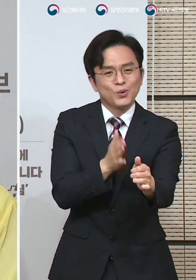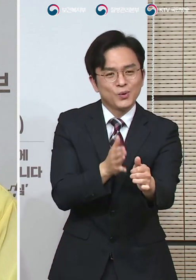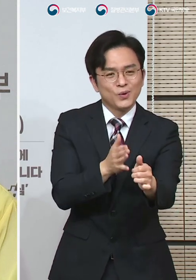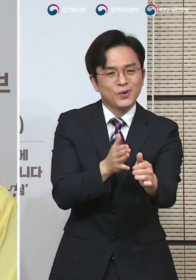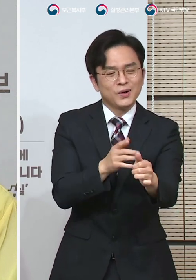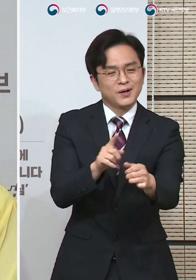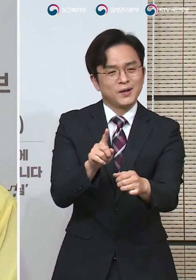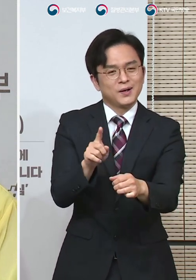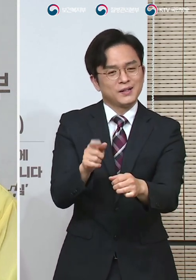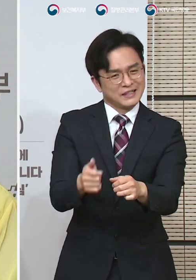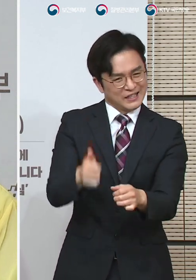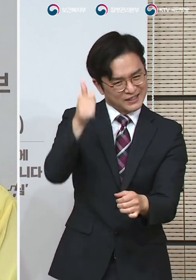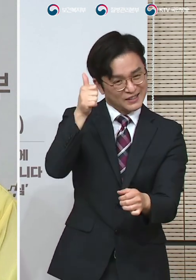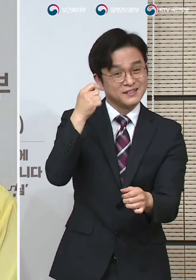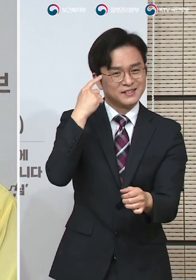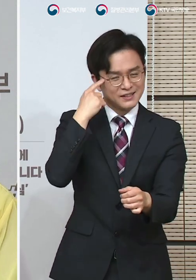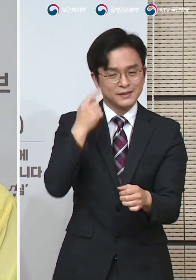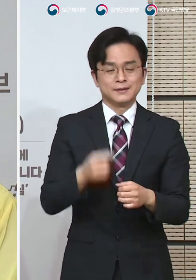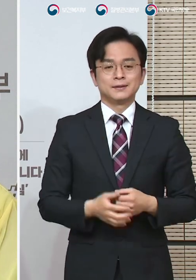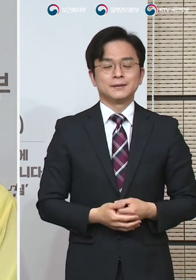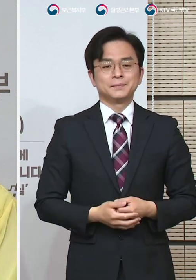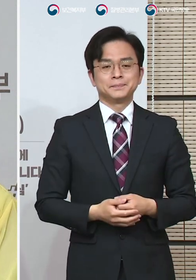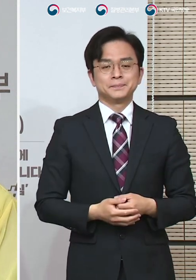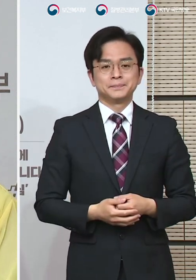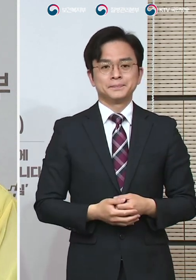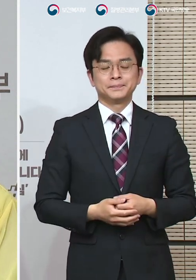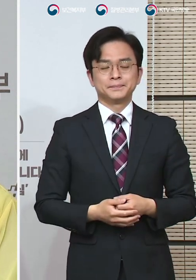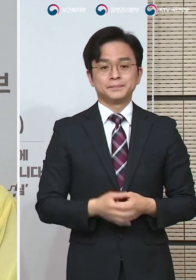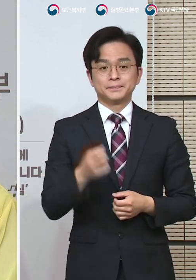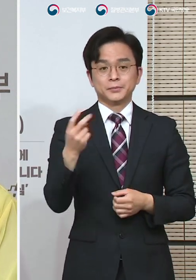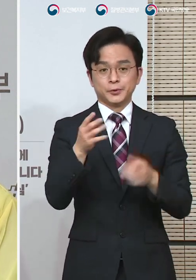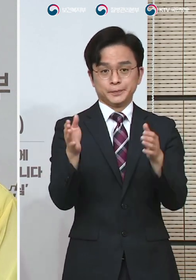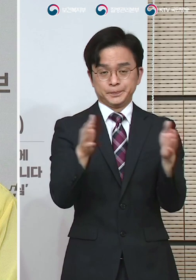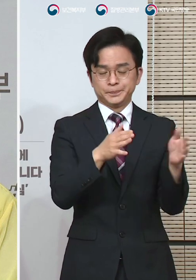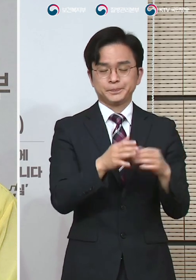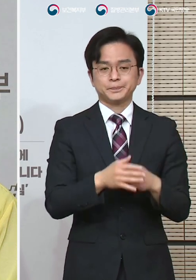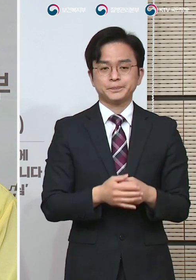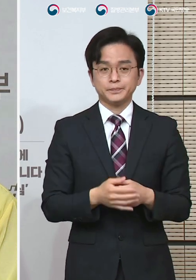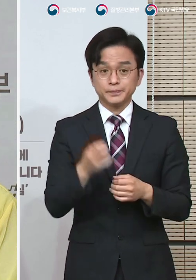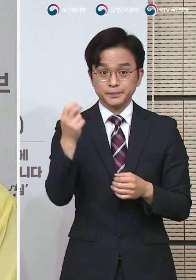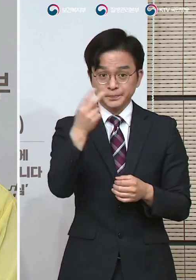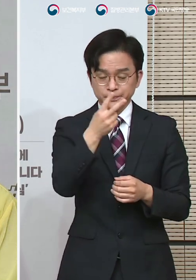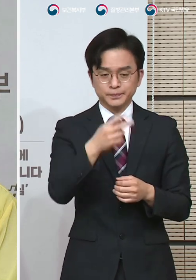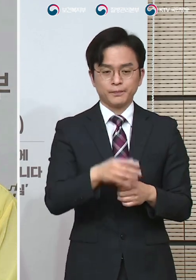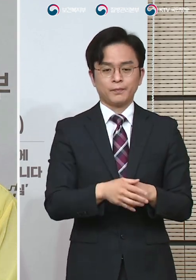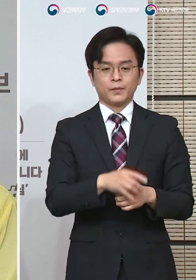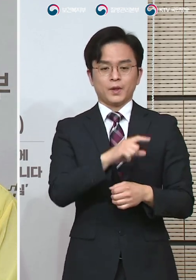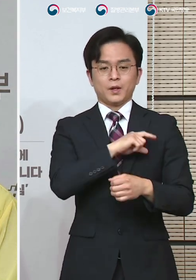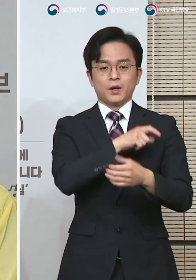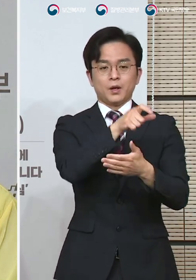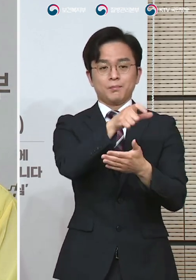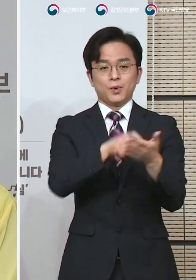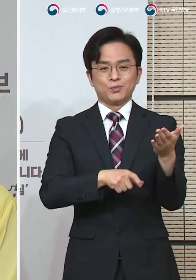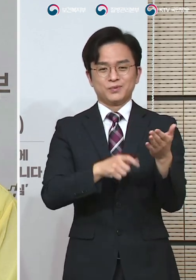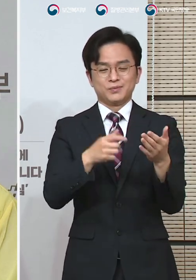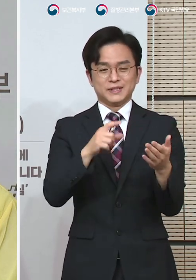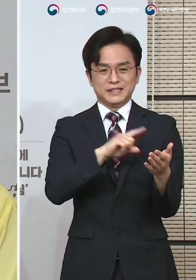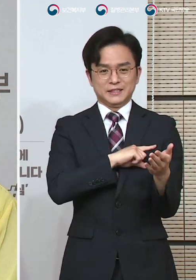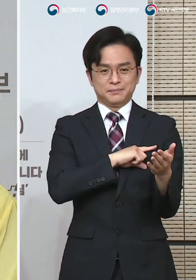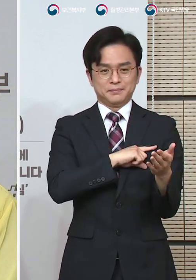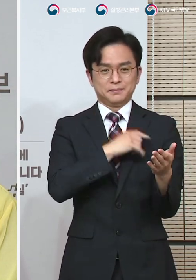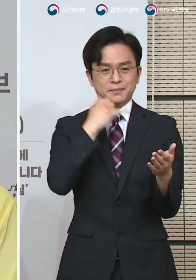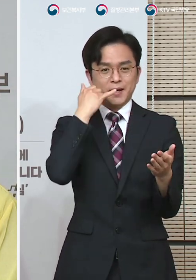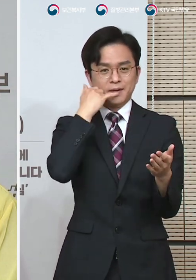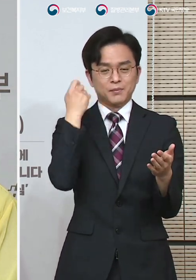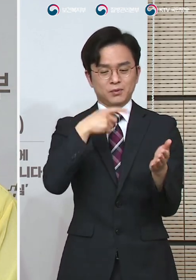행정명령을 발동하고 있는데 여기에서도 좀 고민스러운 부분들은 명부 작성에 있어서의 정확성을